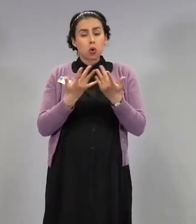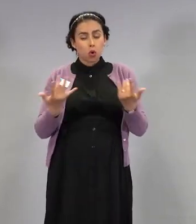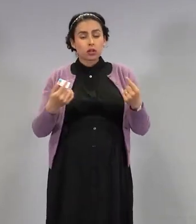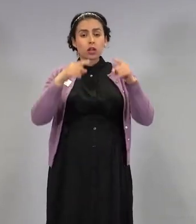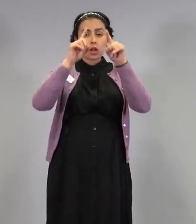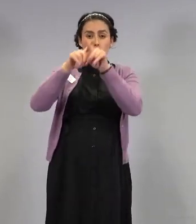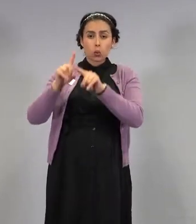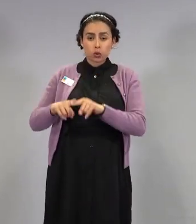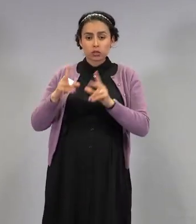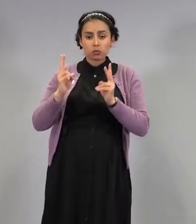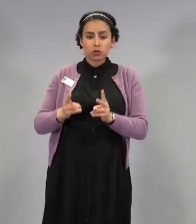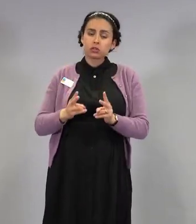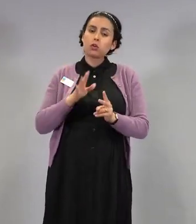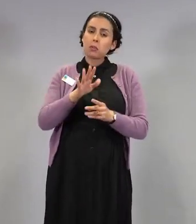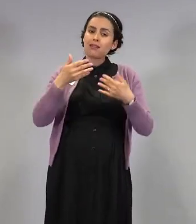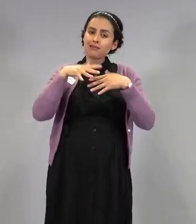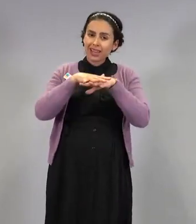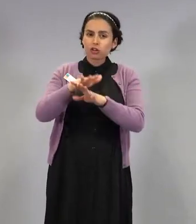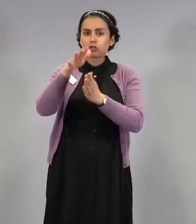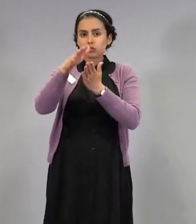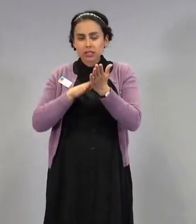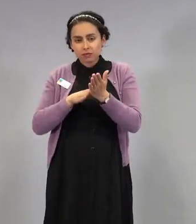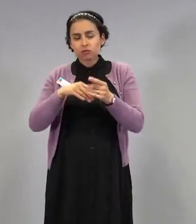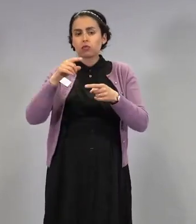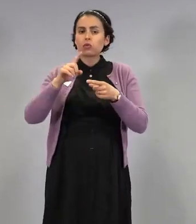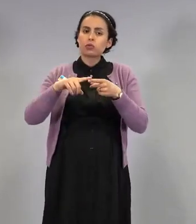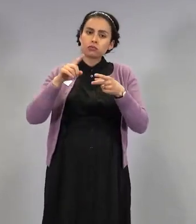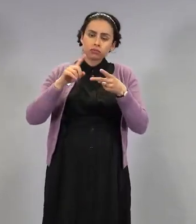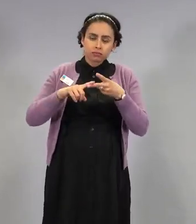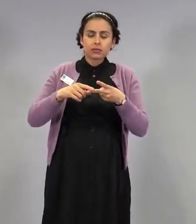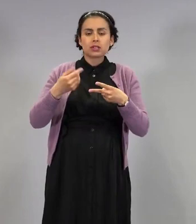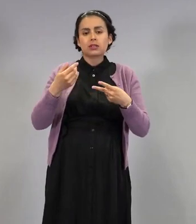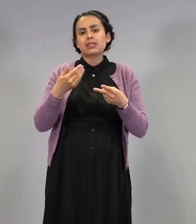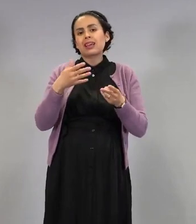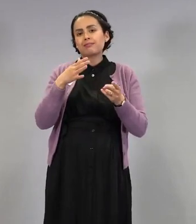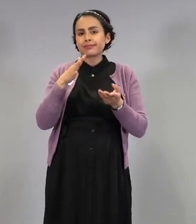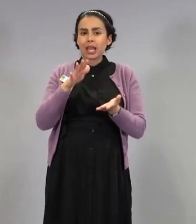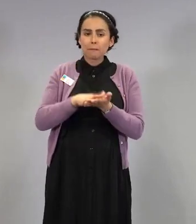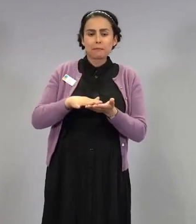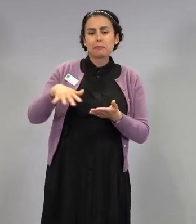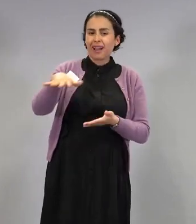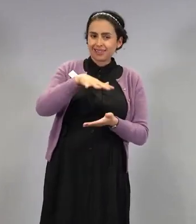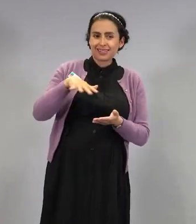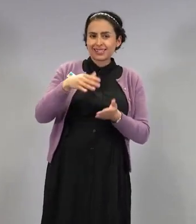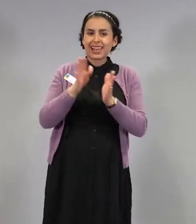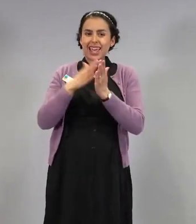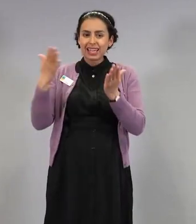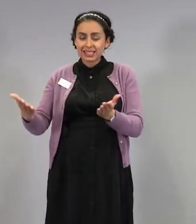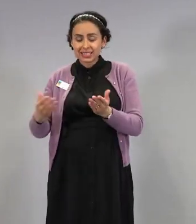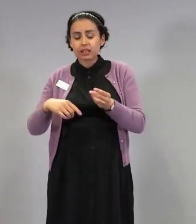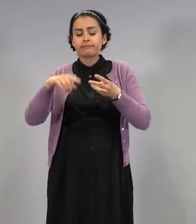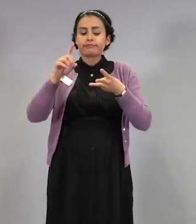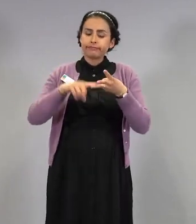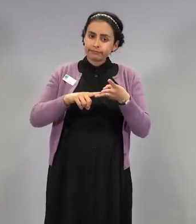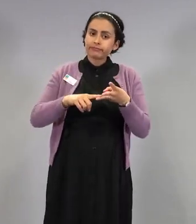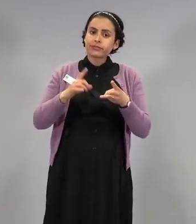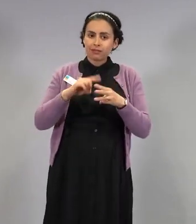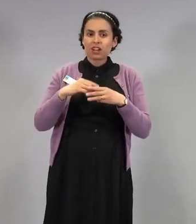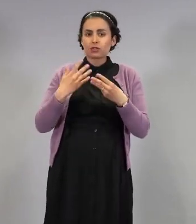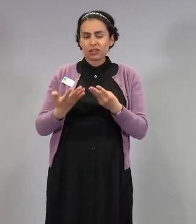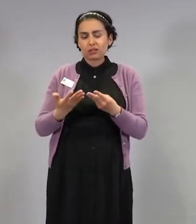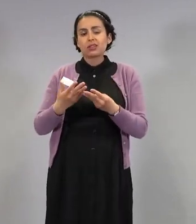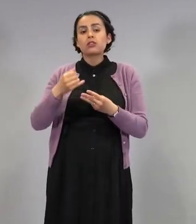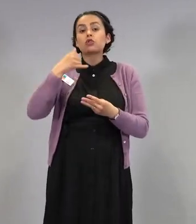paikallislehdissä, että sieltä sen saa tietää tai sitten ihan soittaa ja kysyy. Mutta se, että miten tietää,